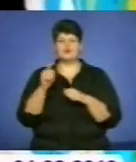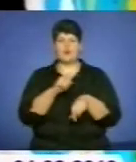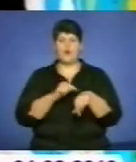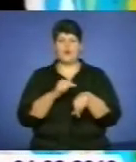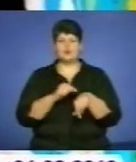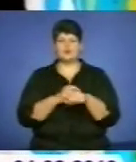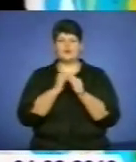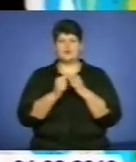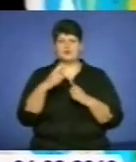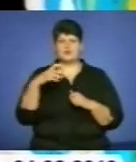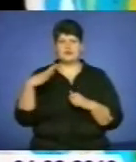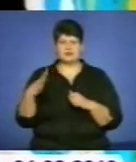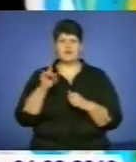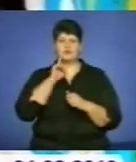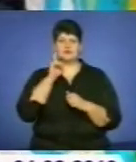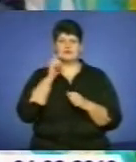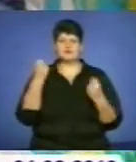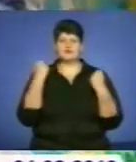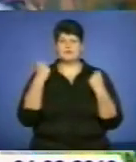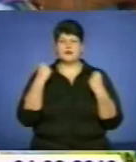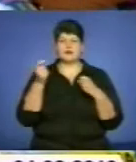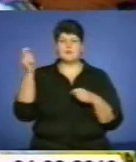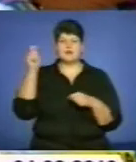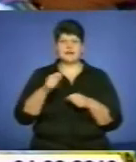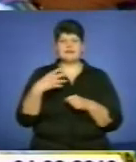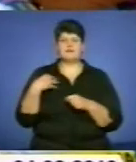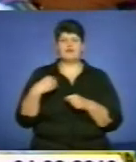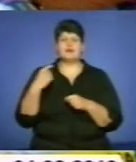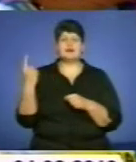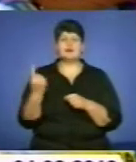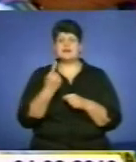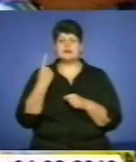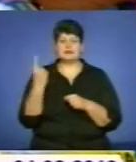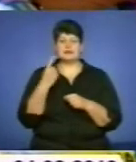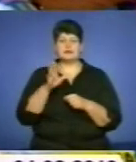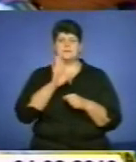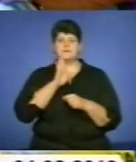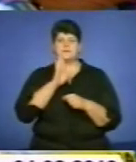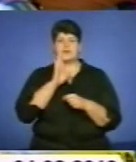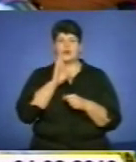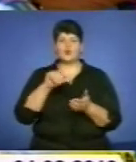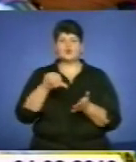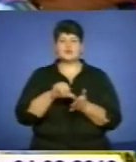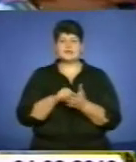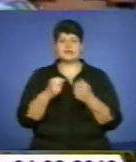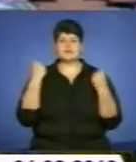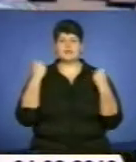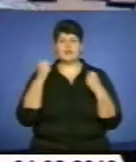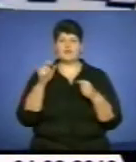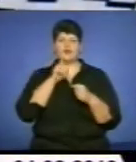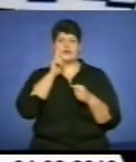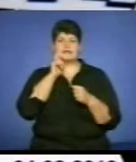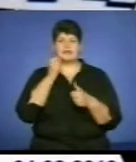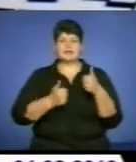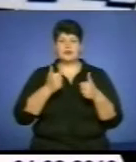приїхала до нас нещодавно зі Львова, не перестає дивувати. Вона єдина серед тернопільських біатлоністів – учасниця зимових юнацьких олімпійських ігор, які